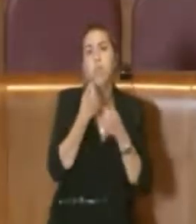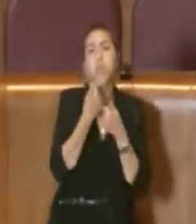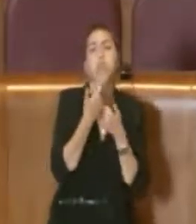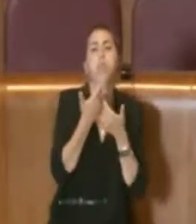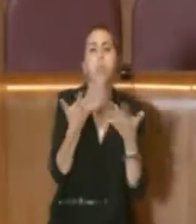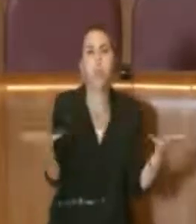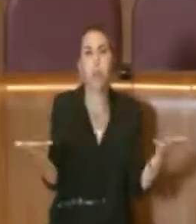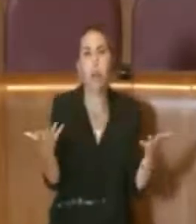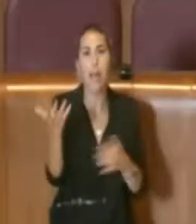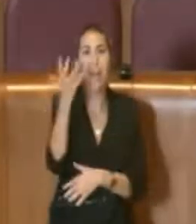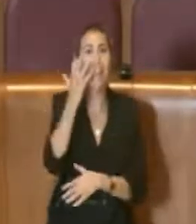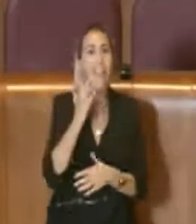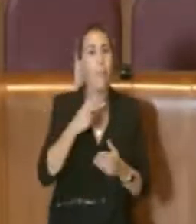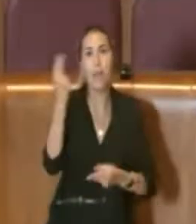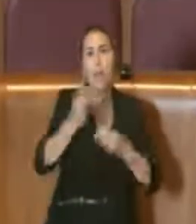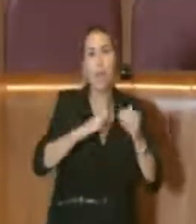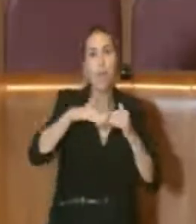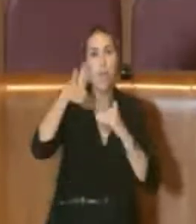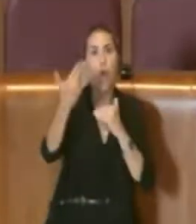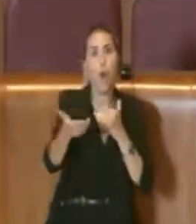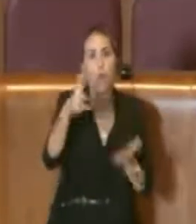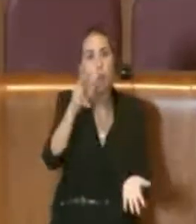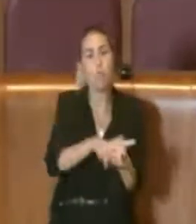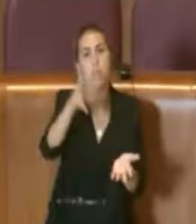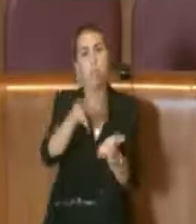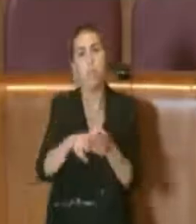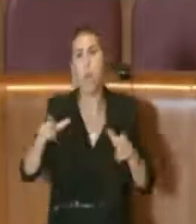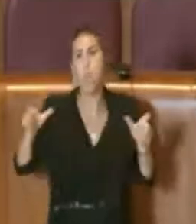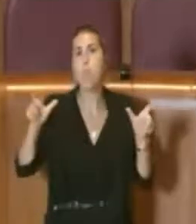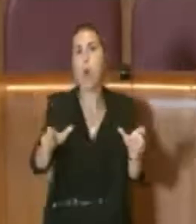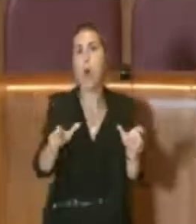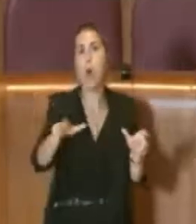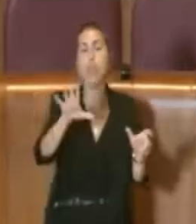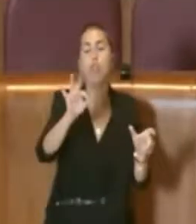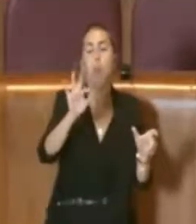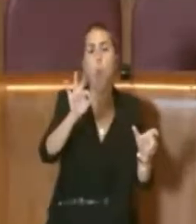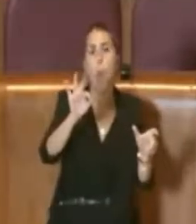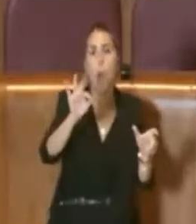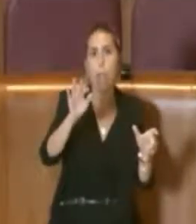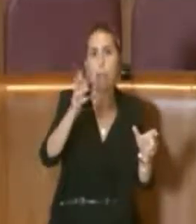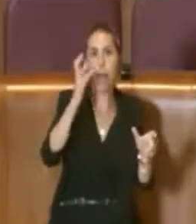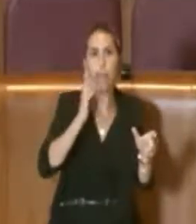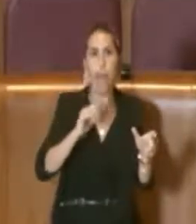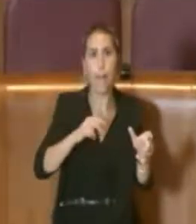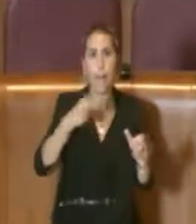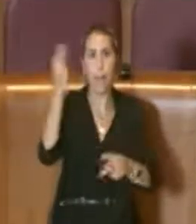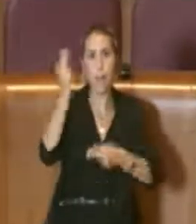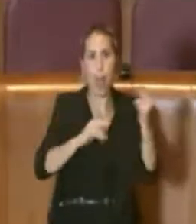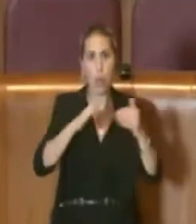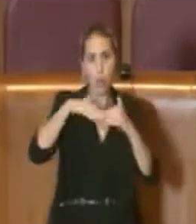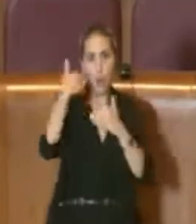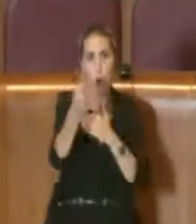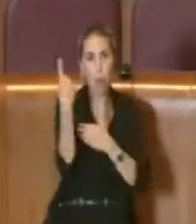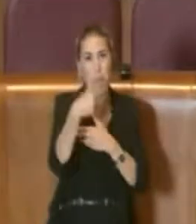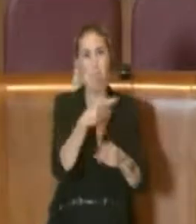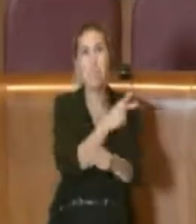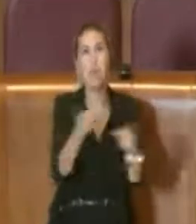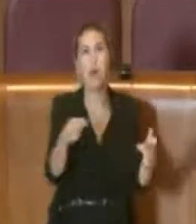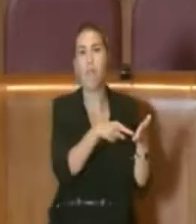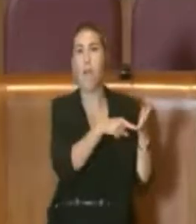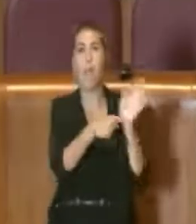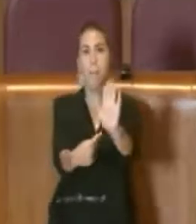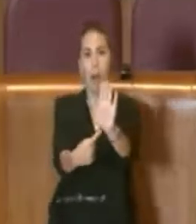centinaia di debiti fuori bilancio e il blocco di oggi di 50 debiti fuori bilancio ne dà la prova. Lettera A,